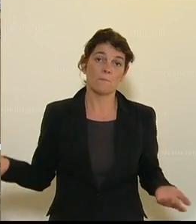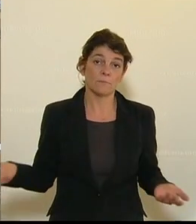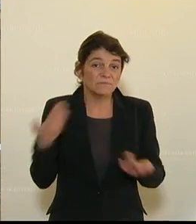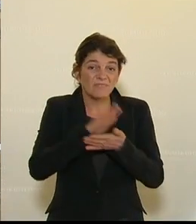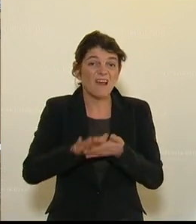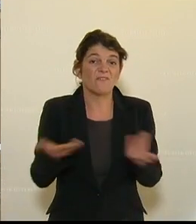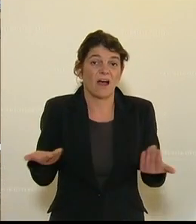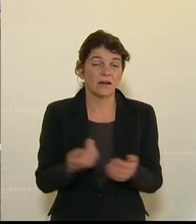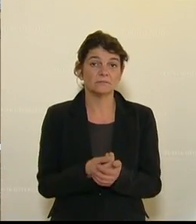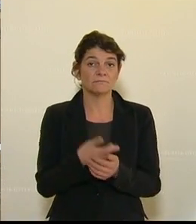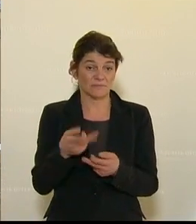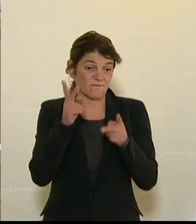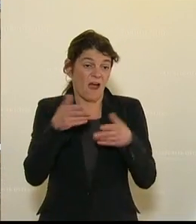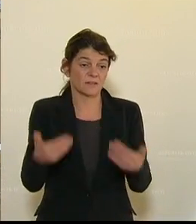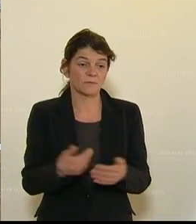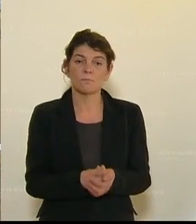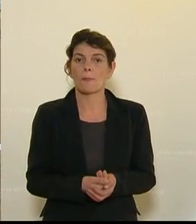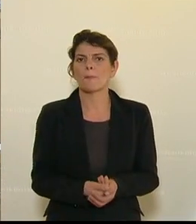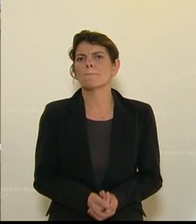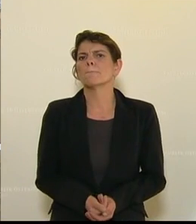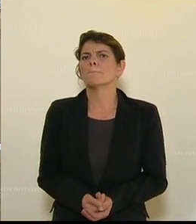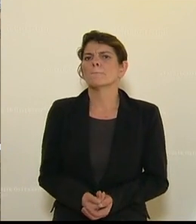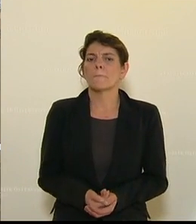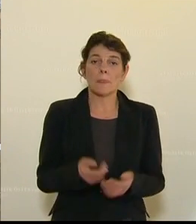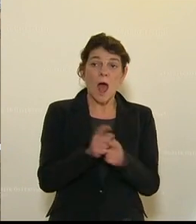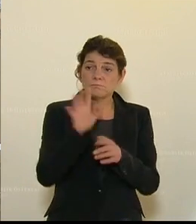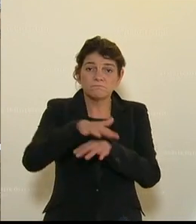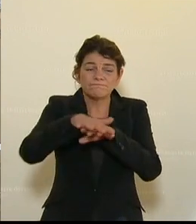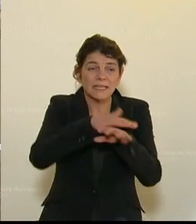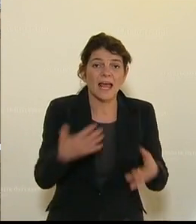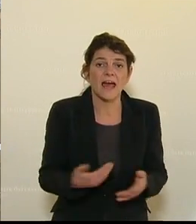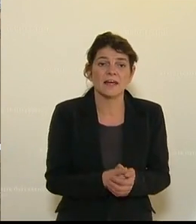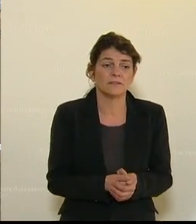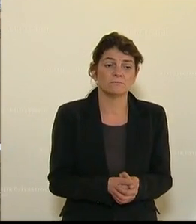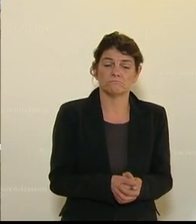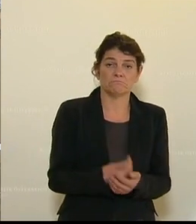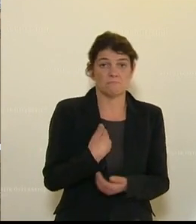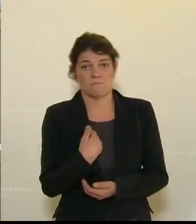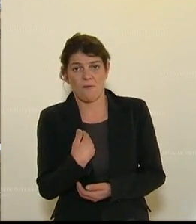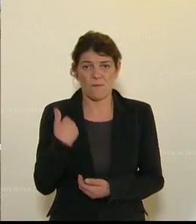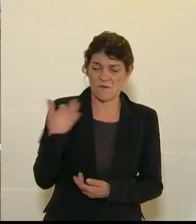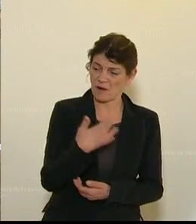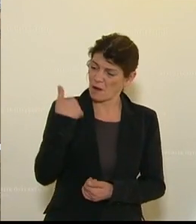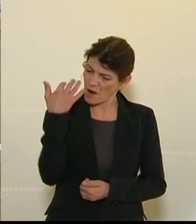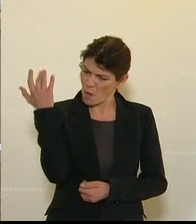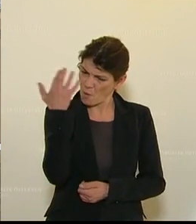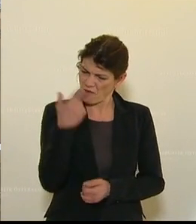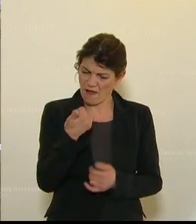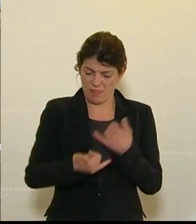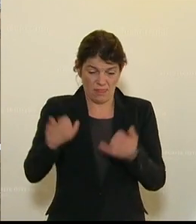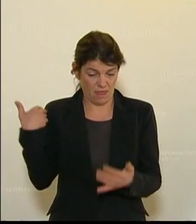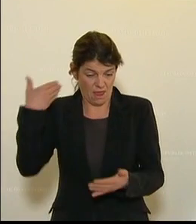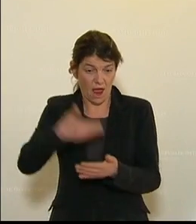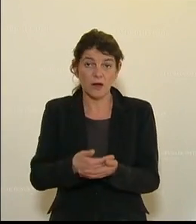Ganz einfach, das sind die Tatsachen. Also ich auch in Ihrem Sektor, ich würde mir da irgendwann einmal Gedanken machen, nach einem